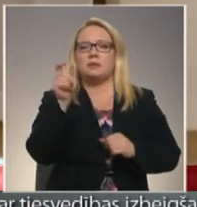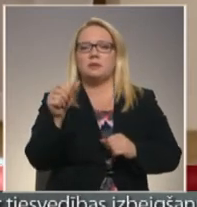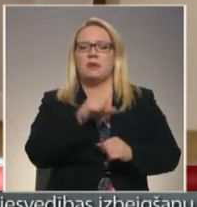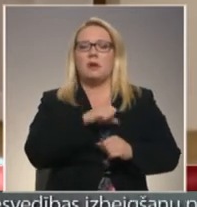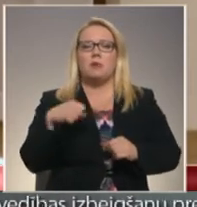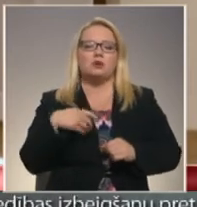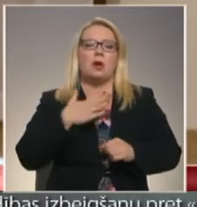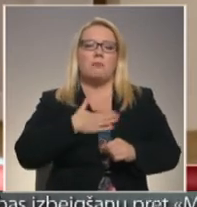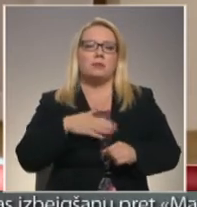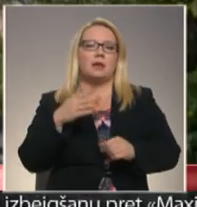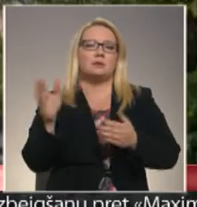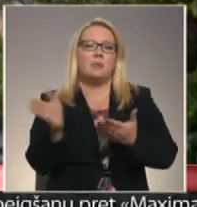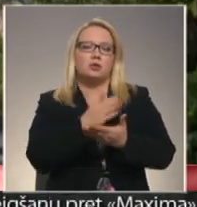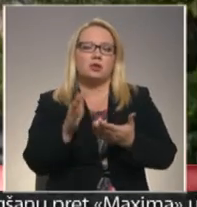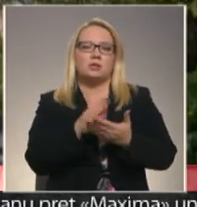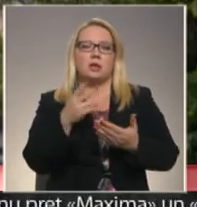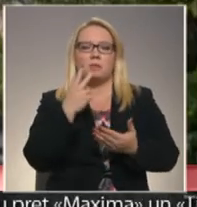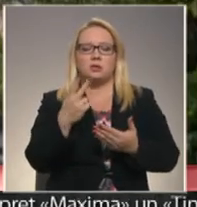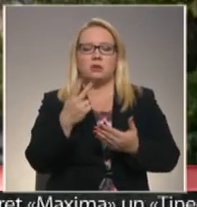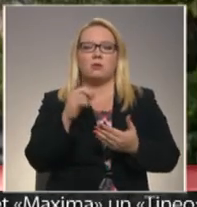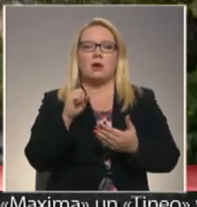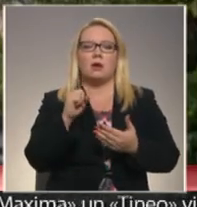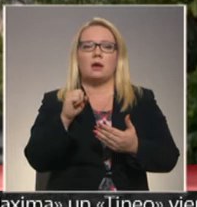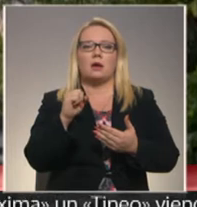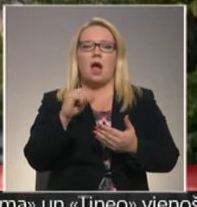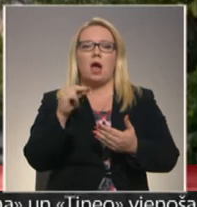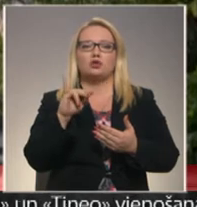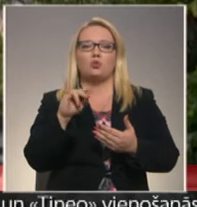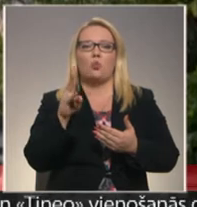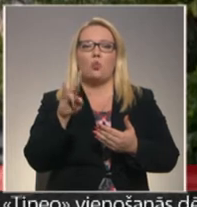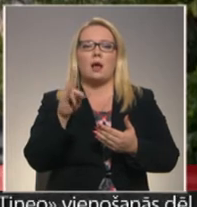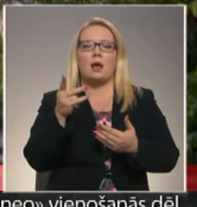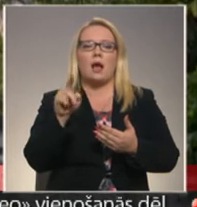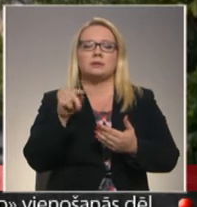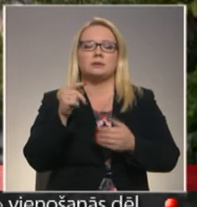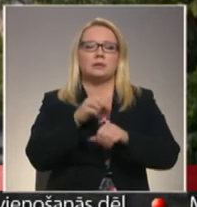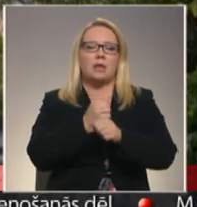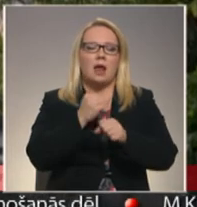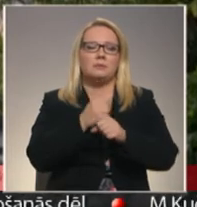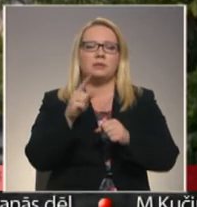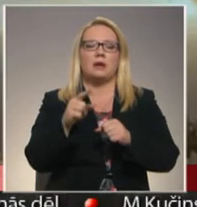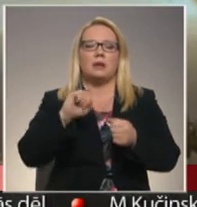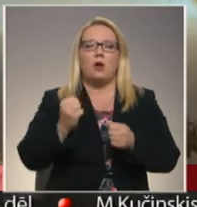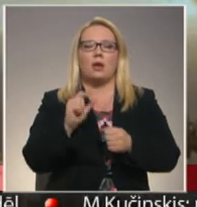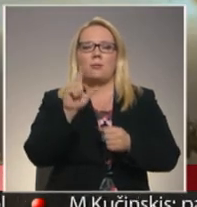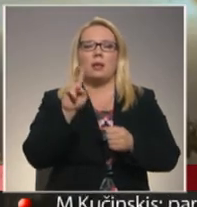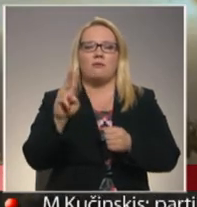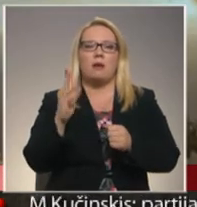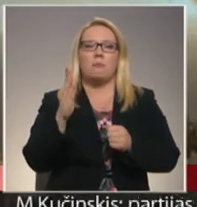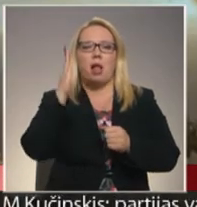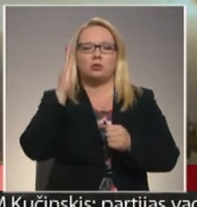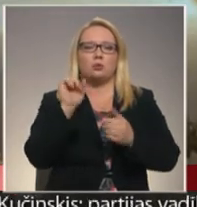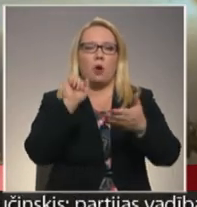pašķirstīt, paskatīties un papeitīt. Gintas Ažukas darbs kā otrs labākais novērtēts portālā draugiem LV izvietotajā balsojumā.